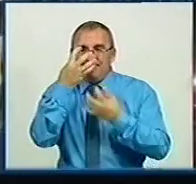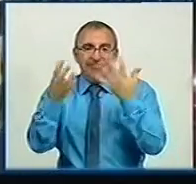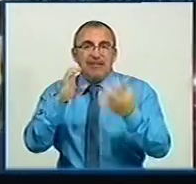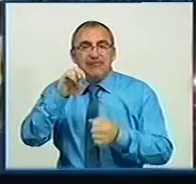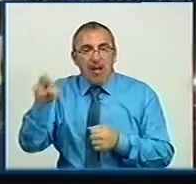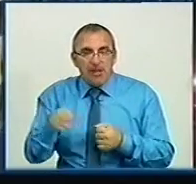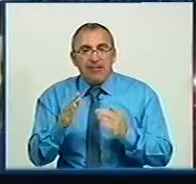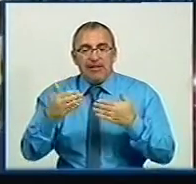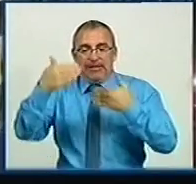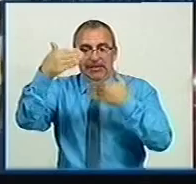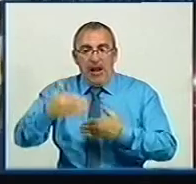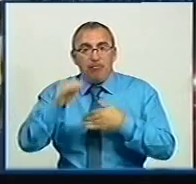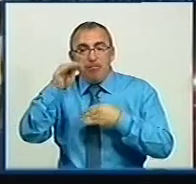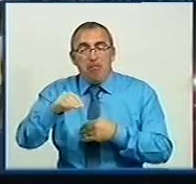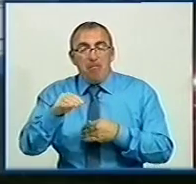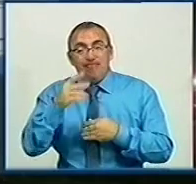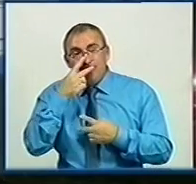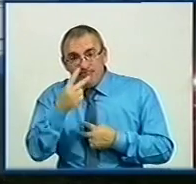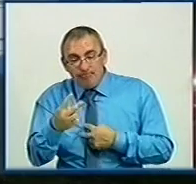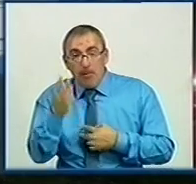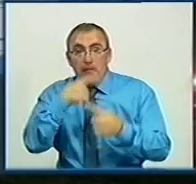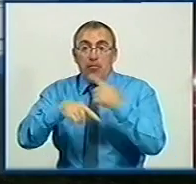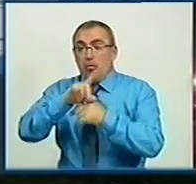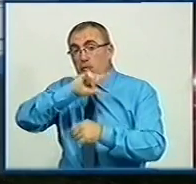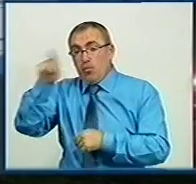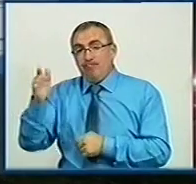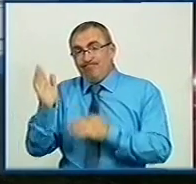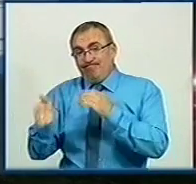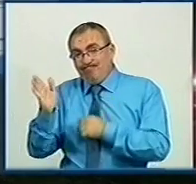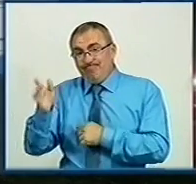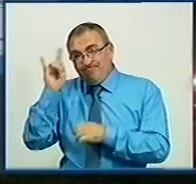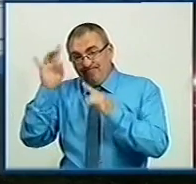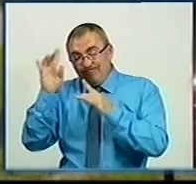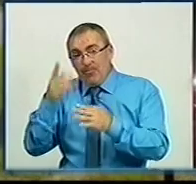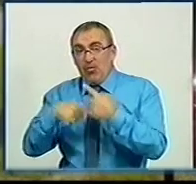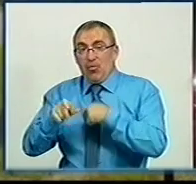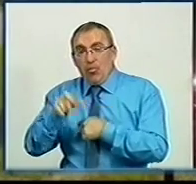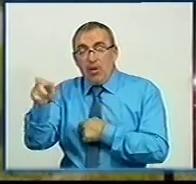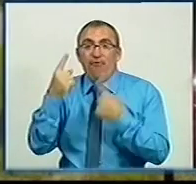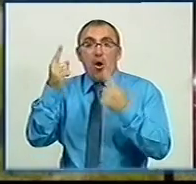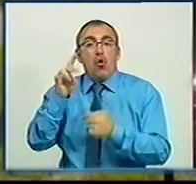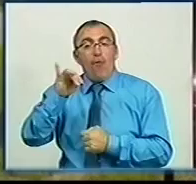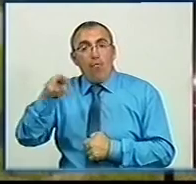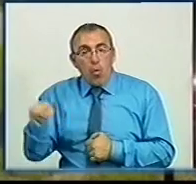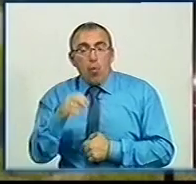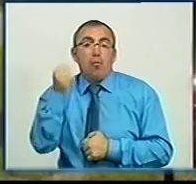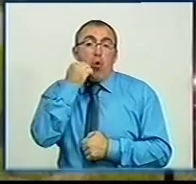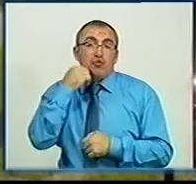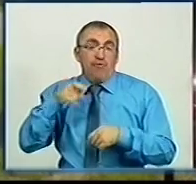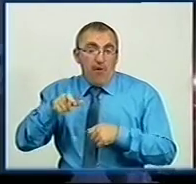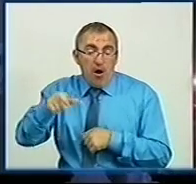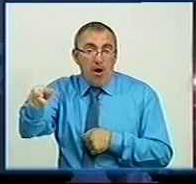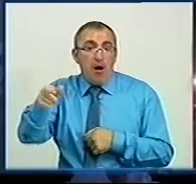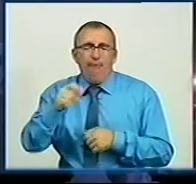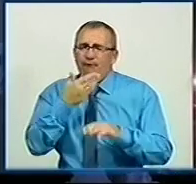побудували монахи. Назад повертався також автостопом та вже іншою дорогою – через Великий Новгород і Москву. Найважчий